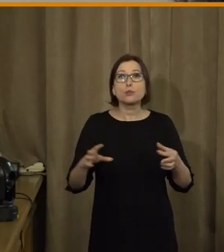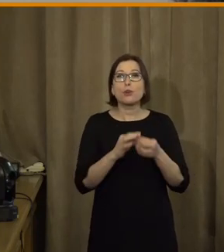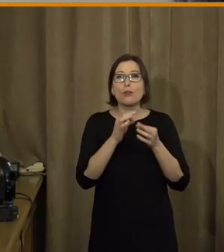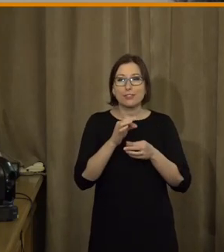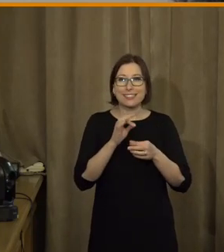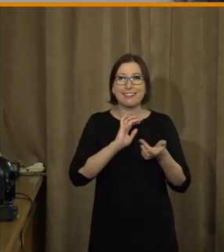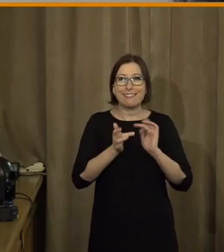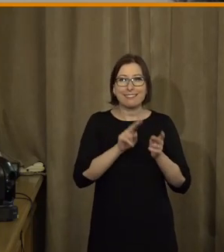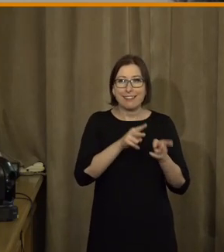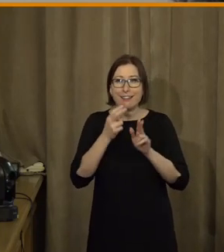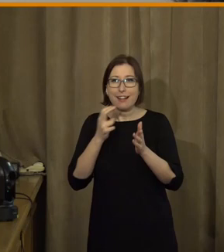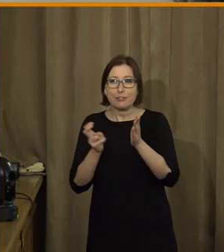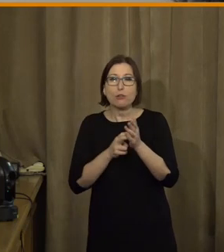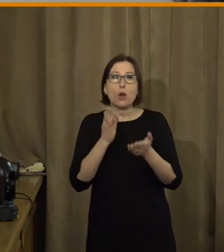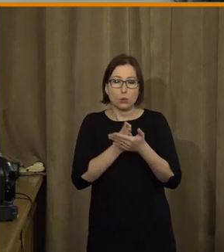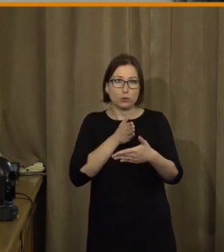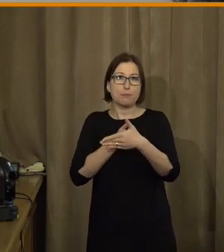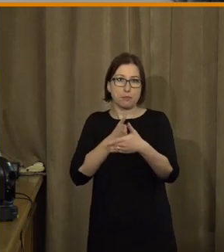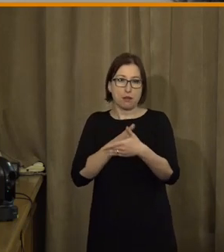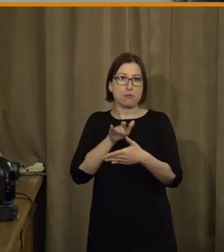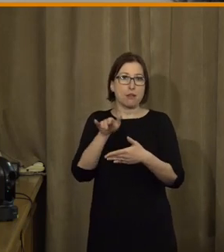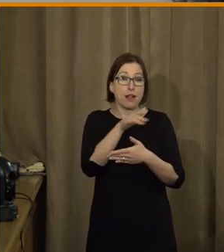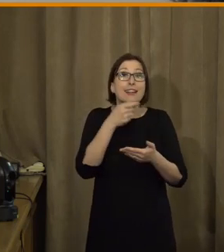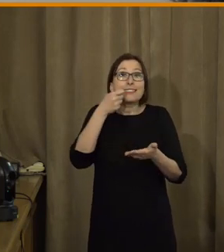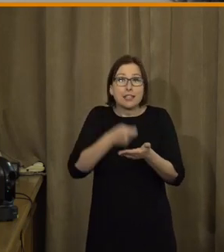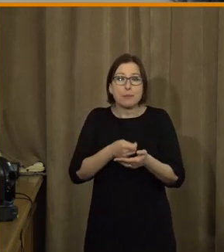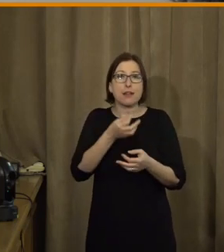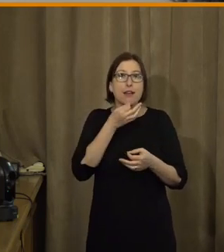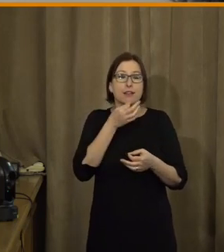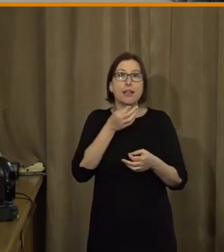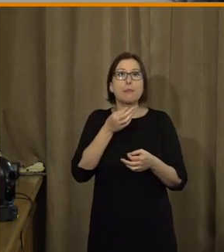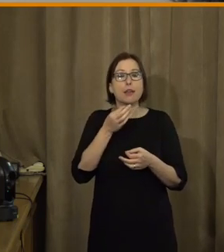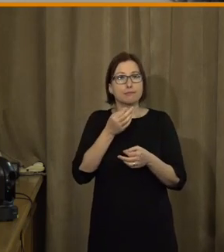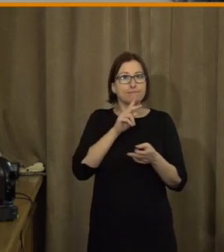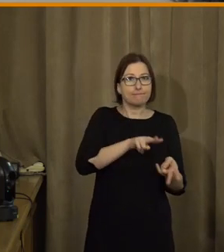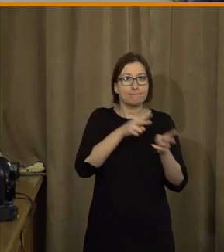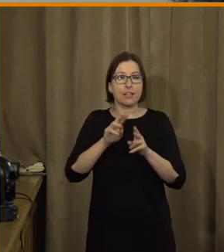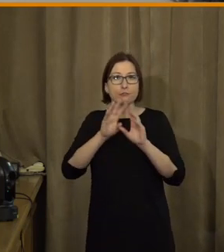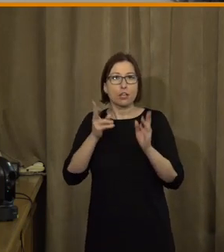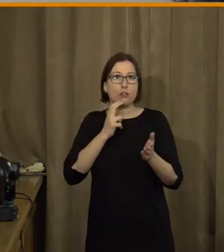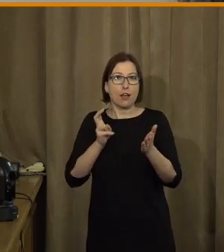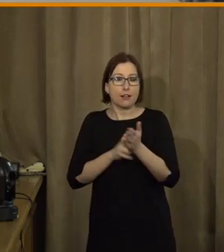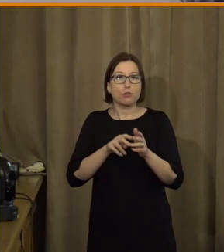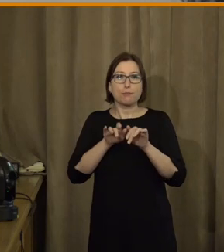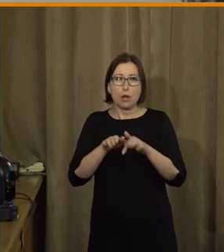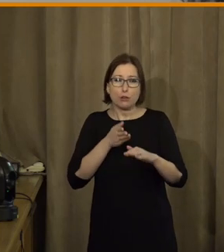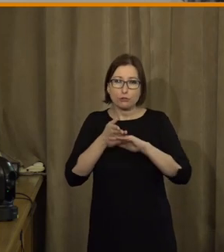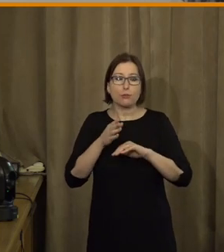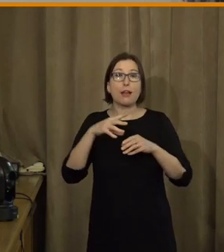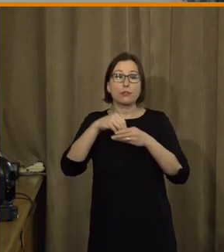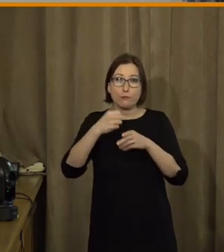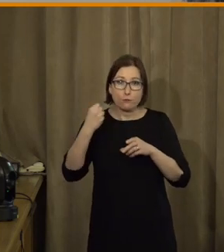protože digitální vyloučení je proces, který předpokládá, že ta digitalizace ve svém designu, implementaci,